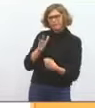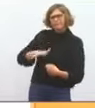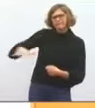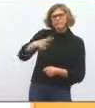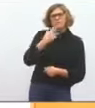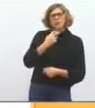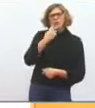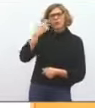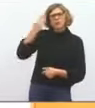Merci. Merci.